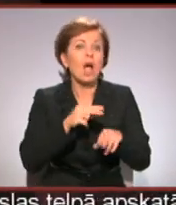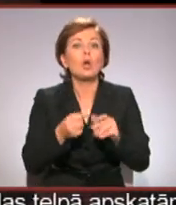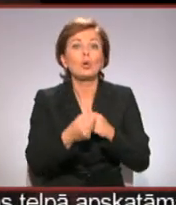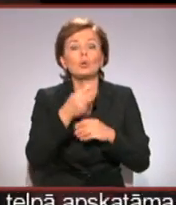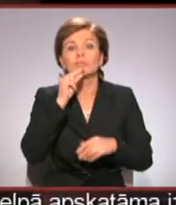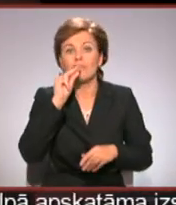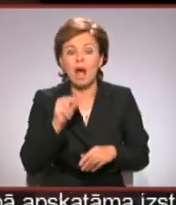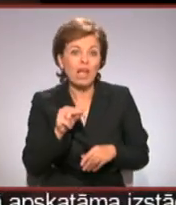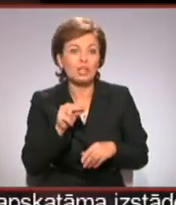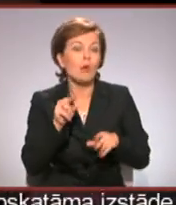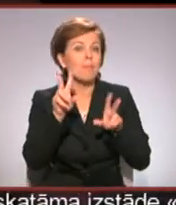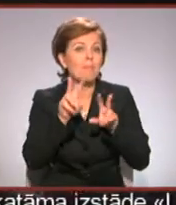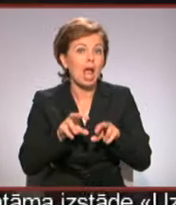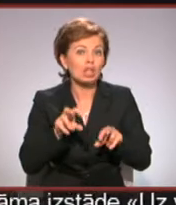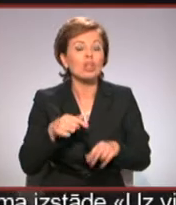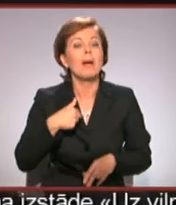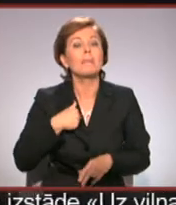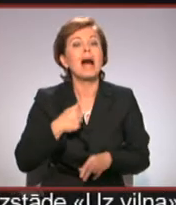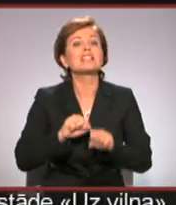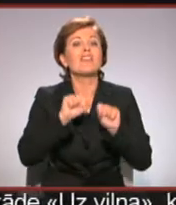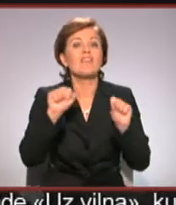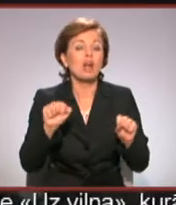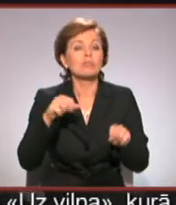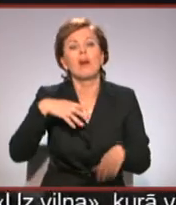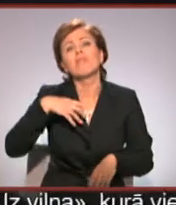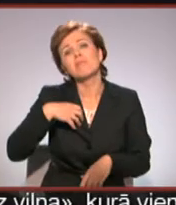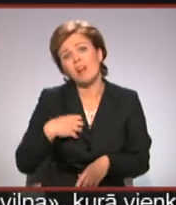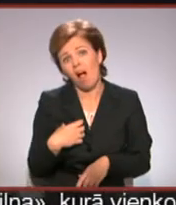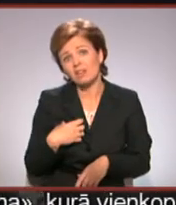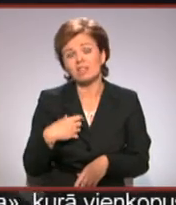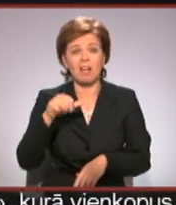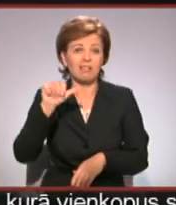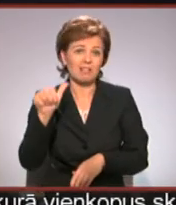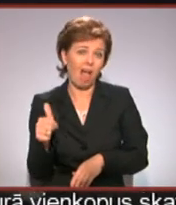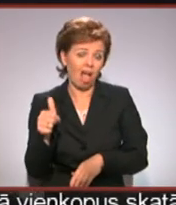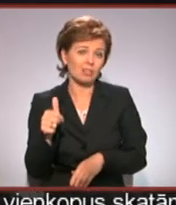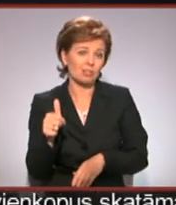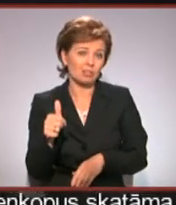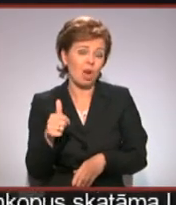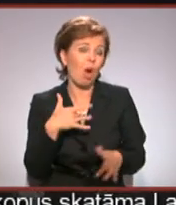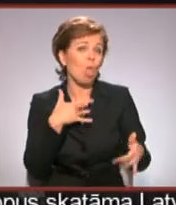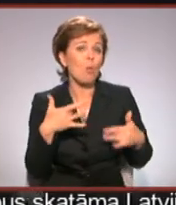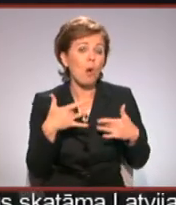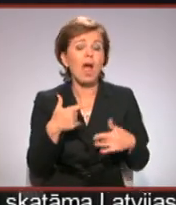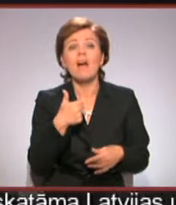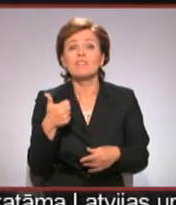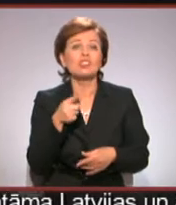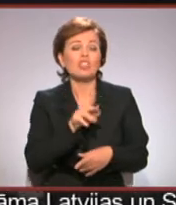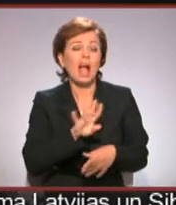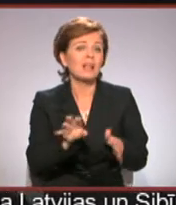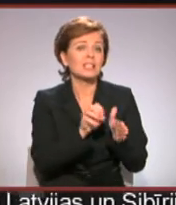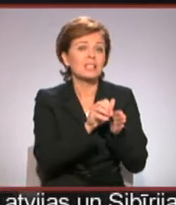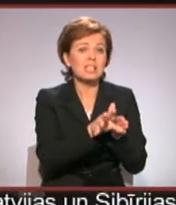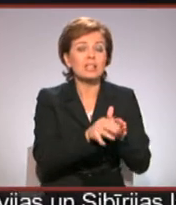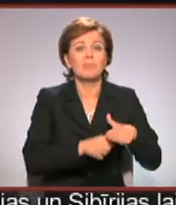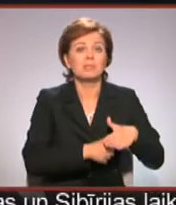meklēšana. Man svarons ir vistraģiskākais stēls visā lugā, jo viņš ir ne tikai sistēmas balsts,